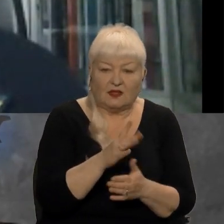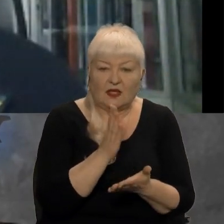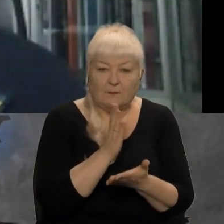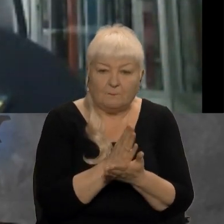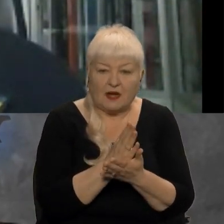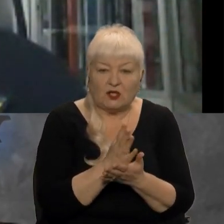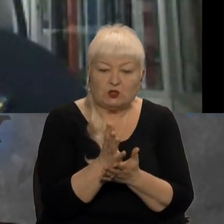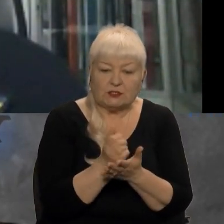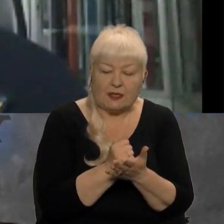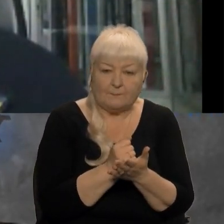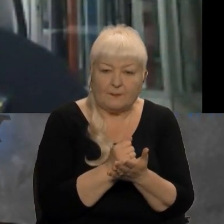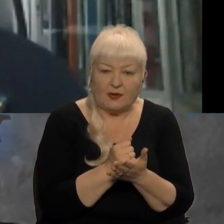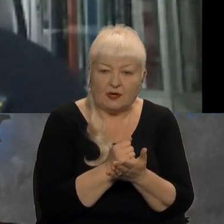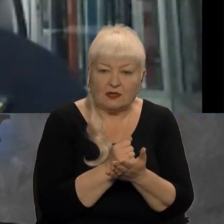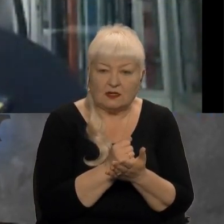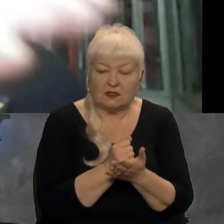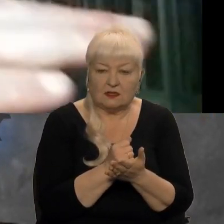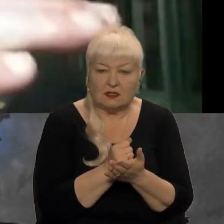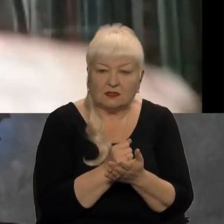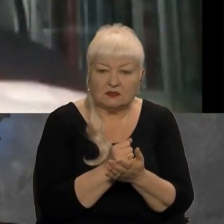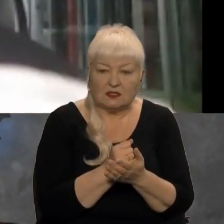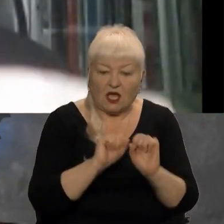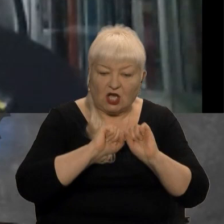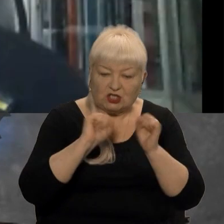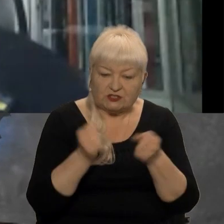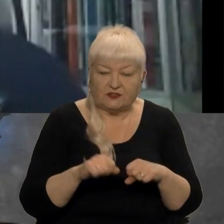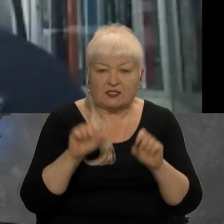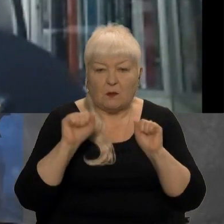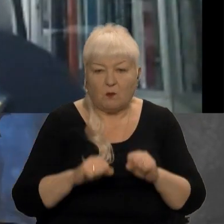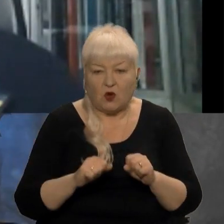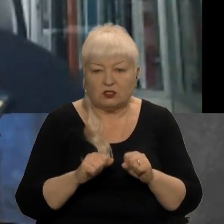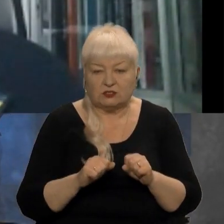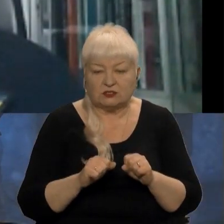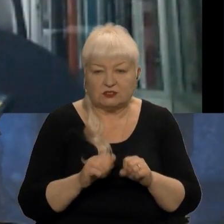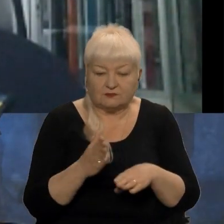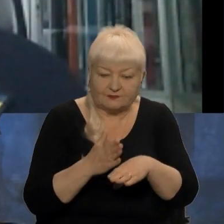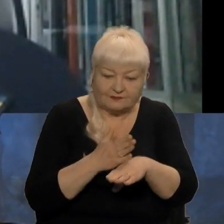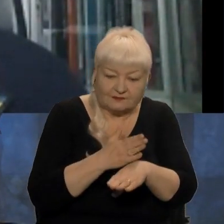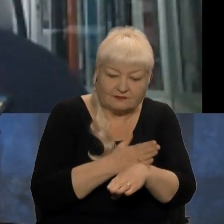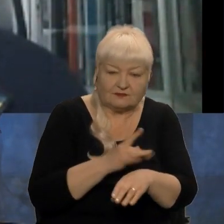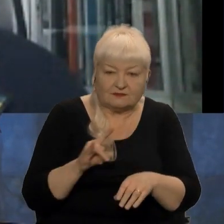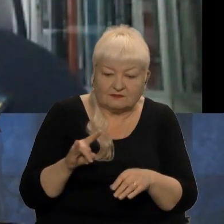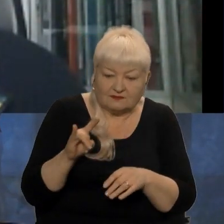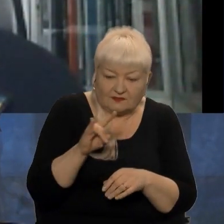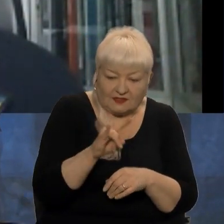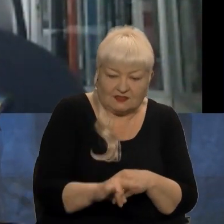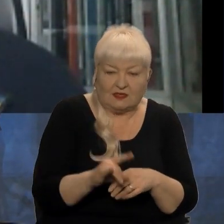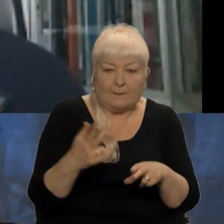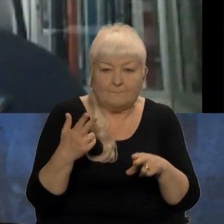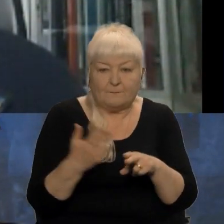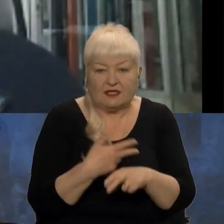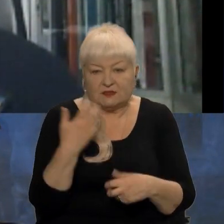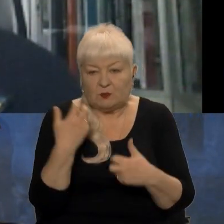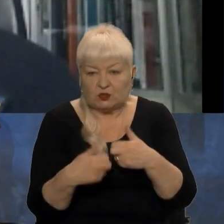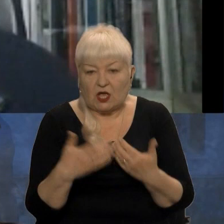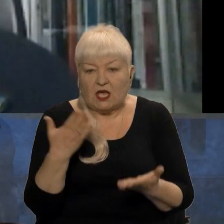деякий запас швидкості. Тобто він може плавно сісти, навіть без особливих пошкоджень, якщо